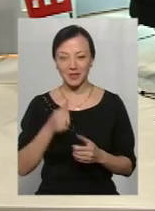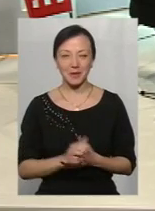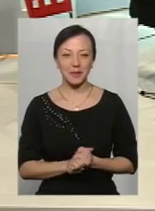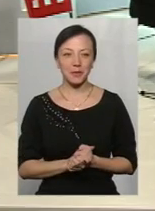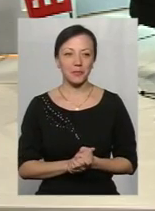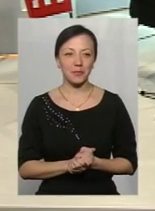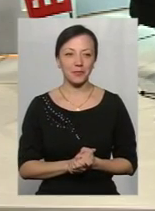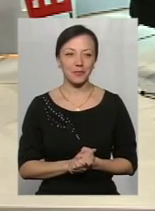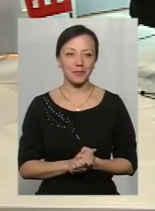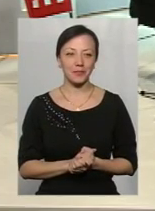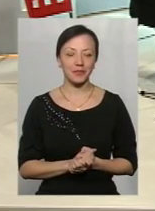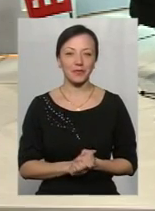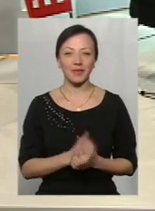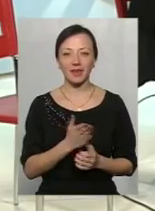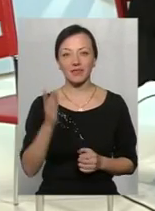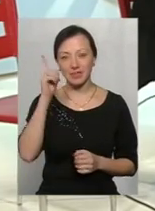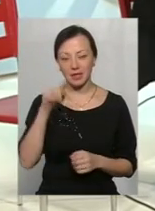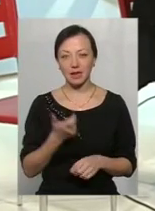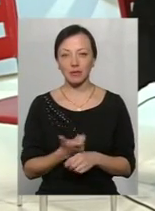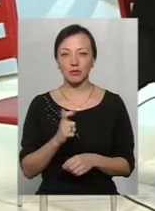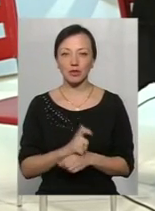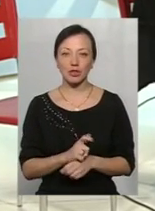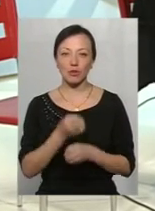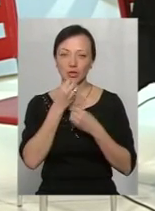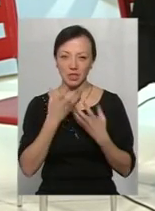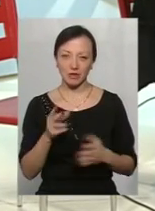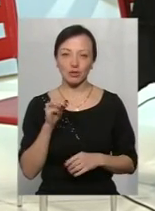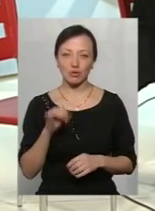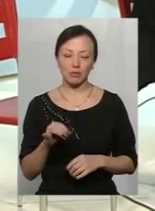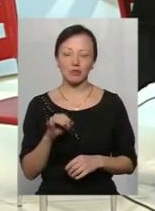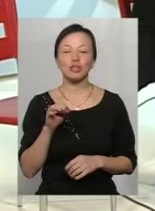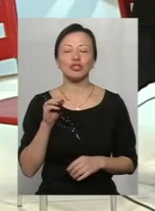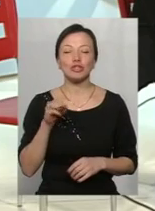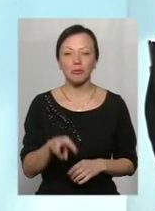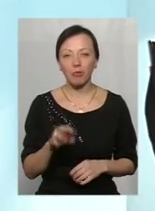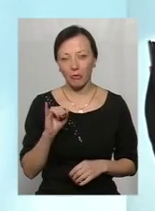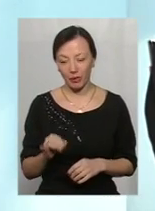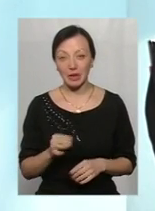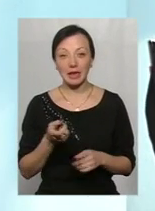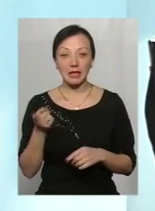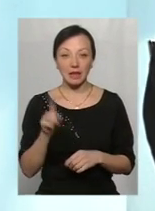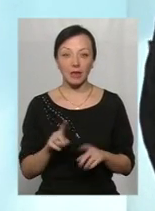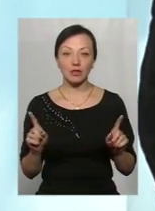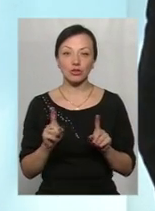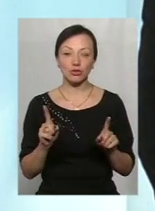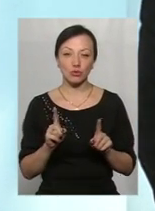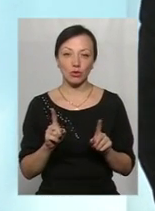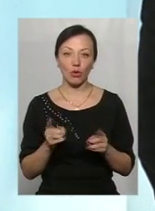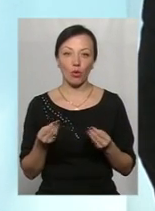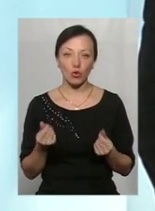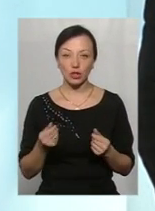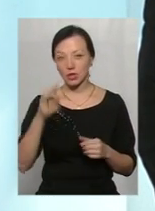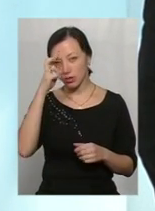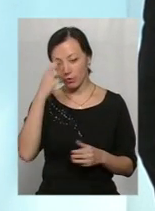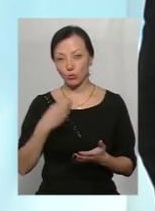Та ви знаєте, більше позитиво, аніж негативо. Бо те, що кошти